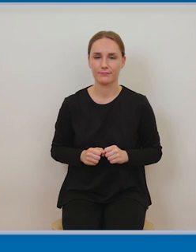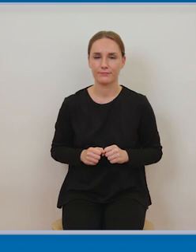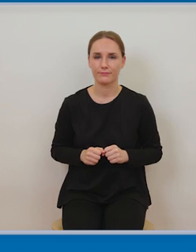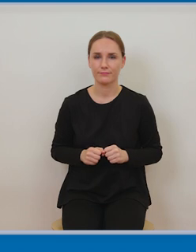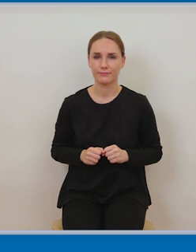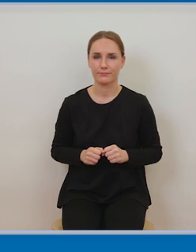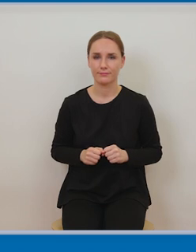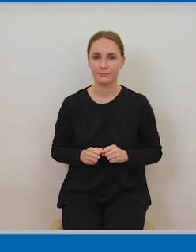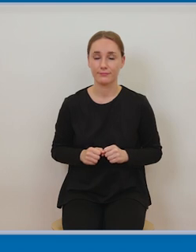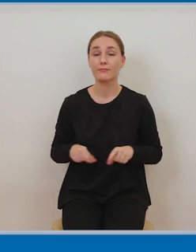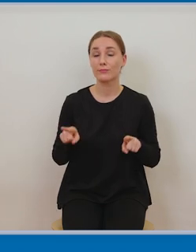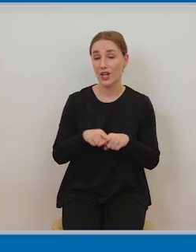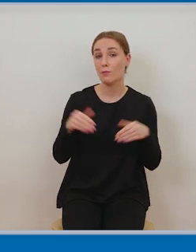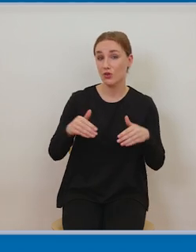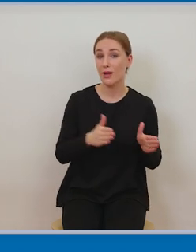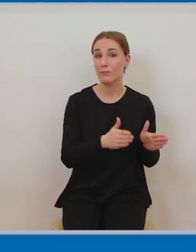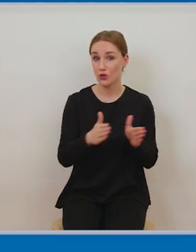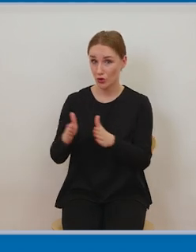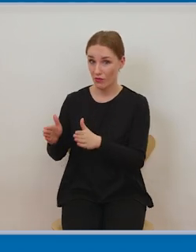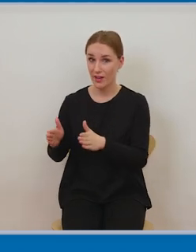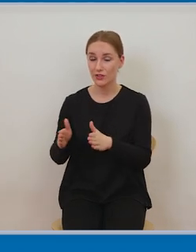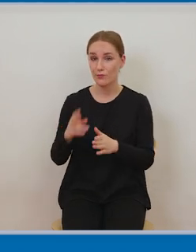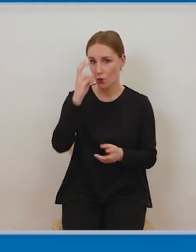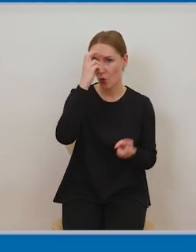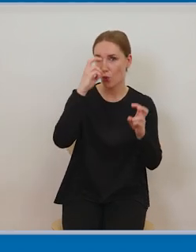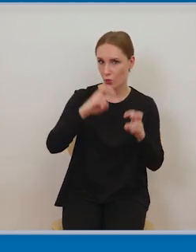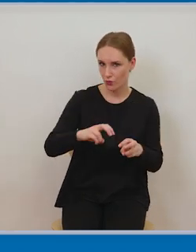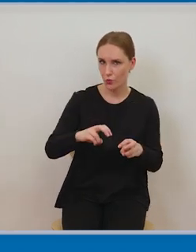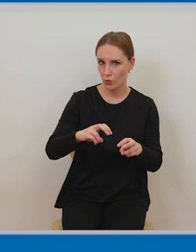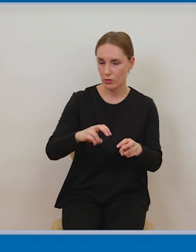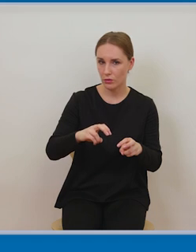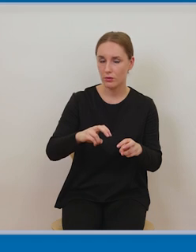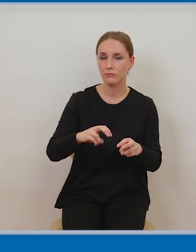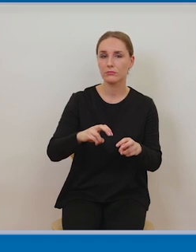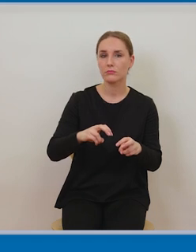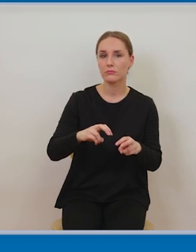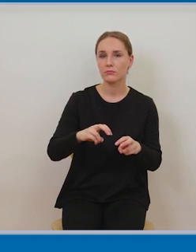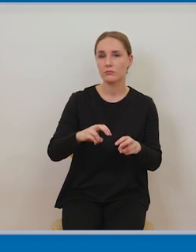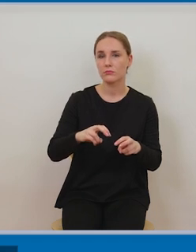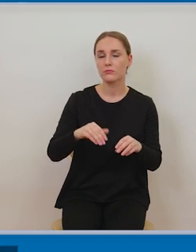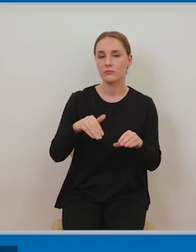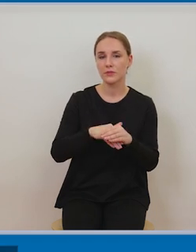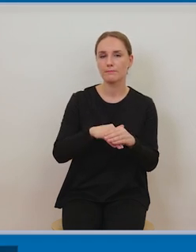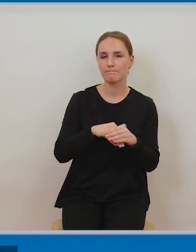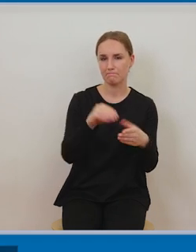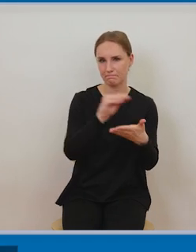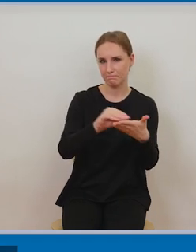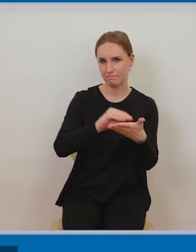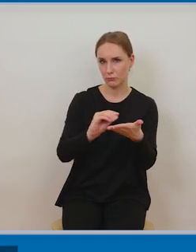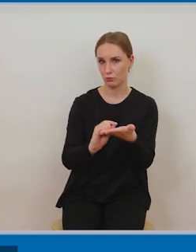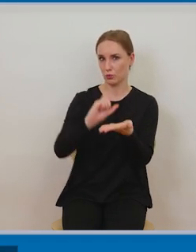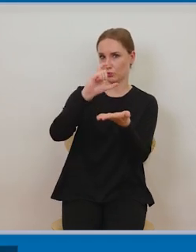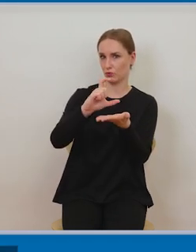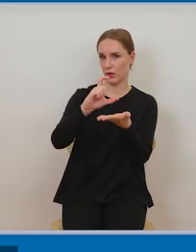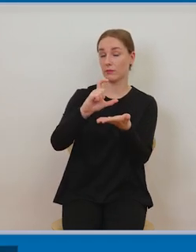wersji z dużym drukiem może być właśnie udostępniony osobom z niepełnosprawnością wzrokową. dla studentów, dla osób z